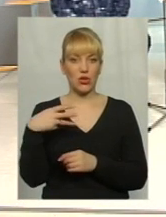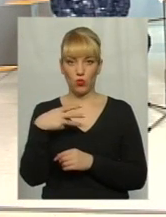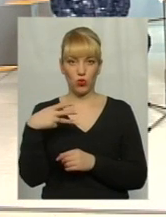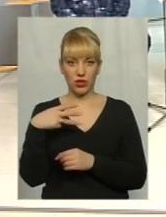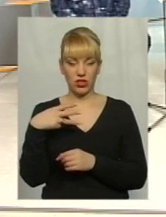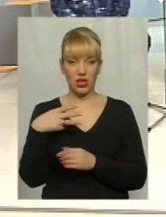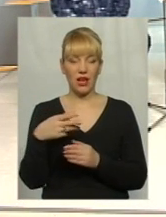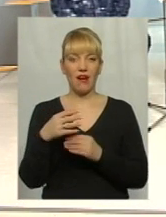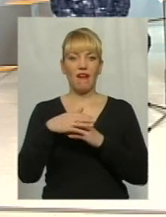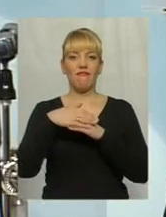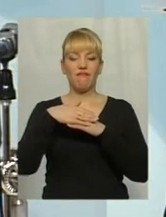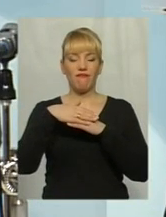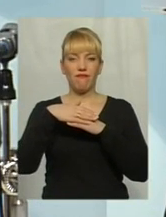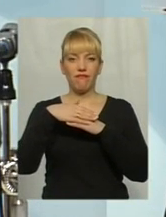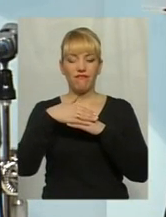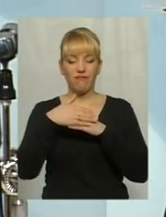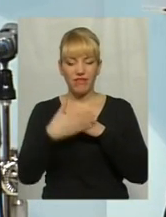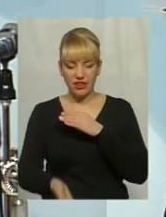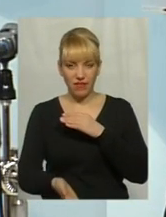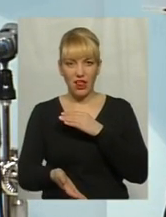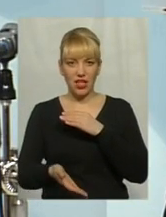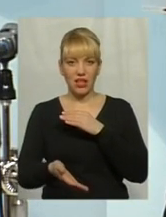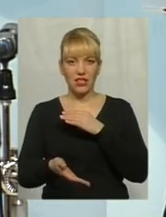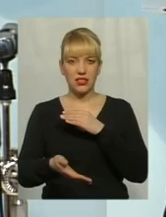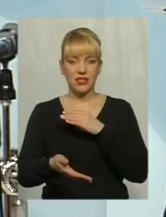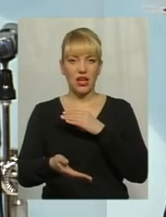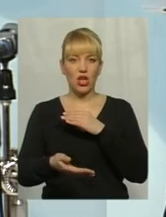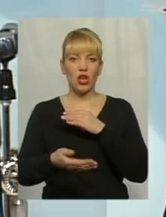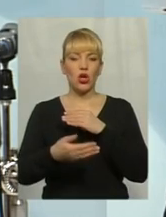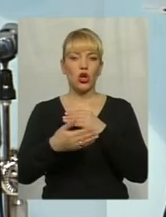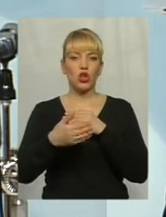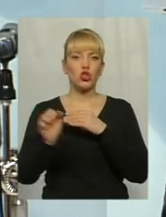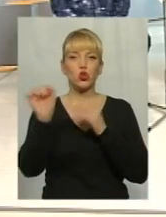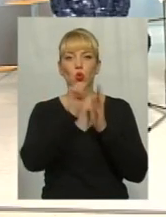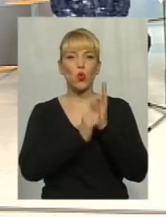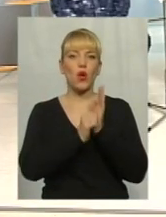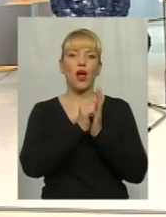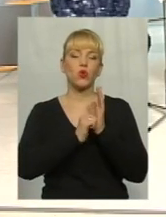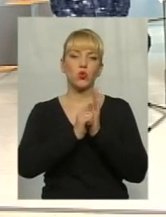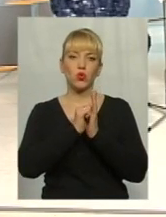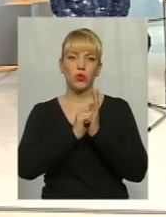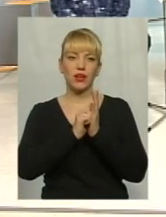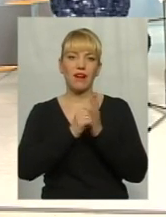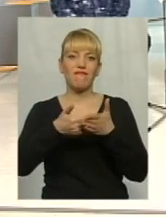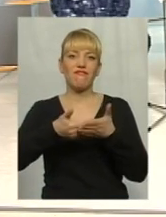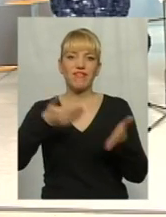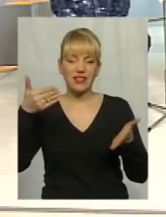відгалилася буквально стукатурка від Кіпича.